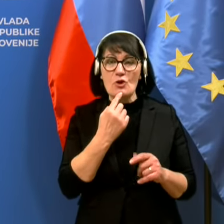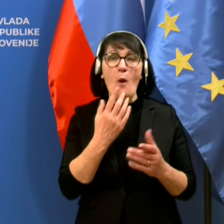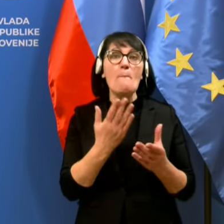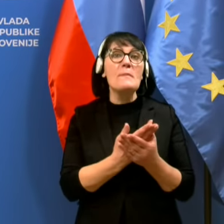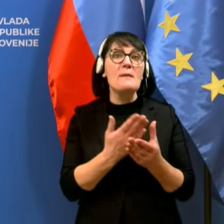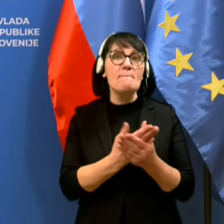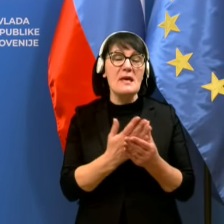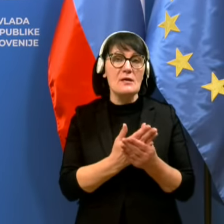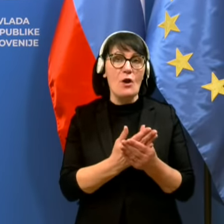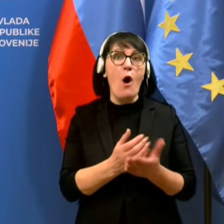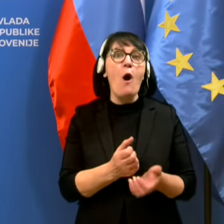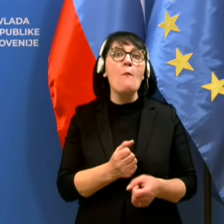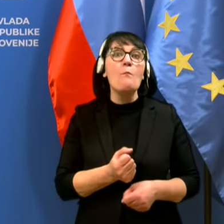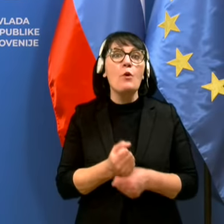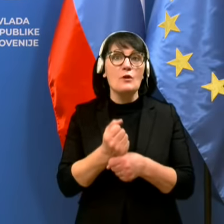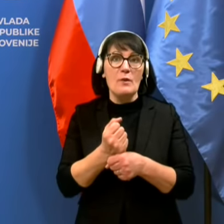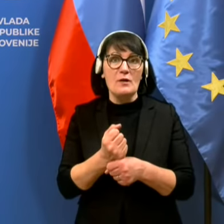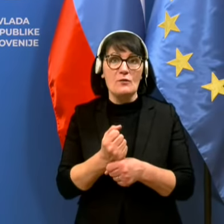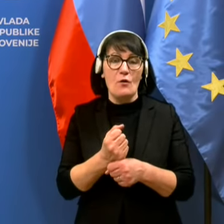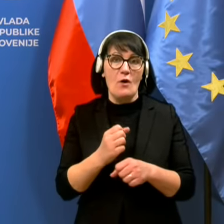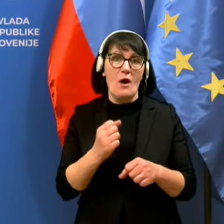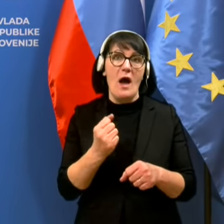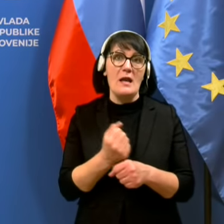primerno, podprto ravnanje.